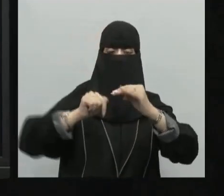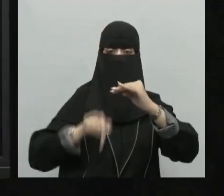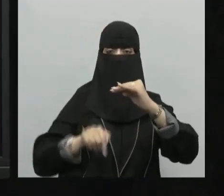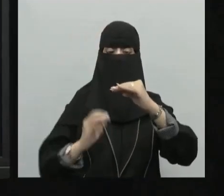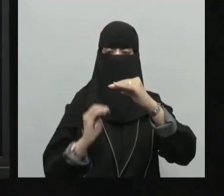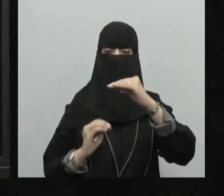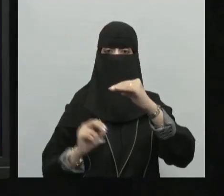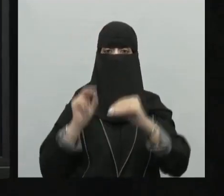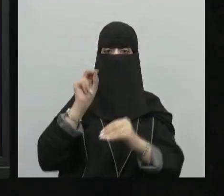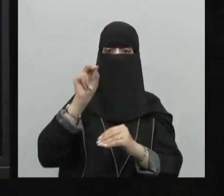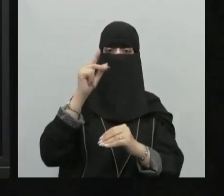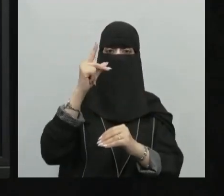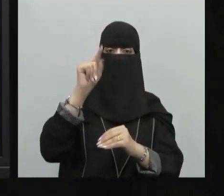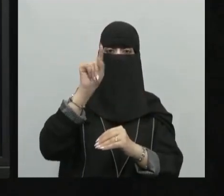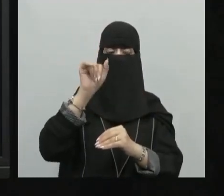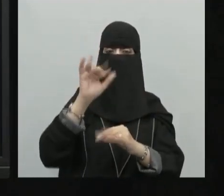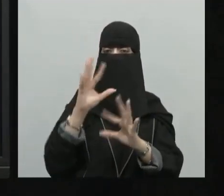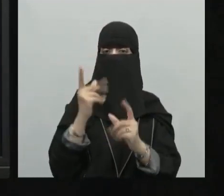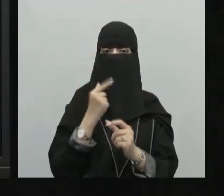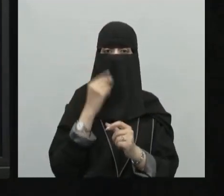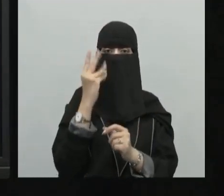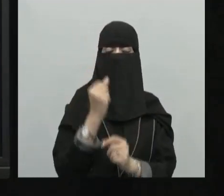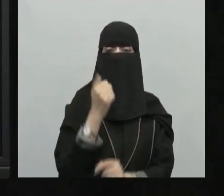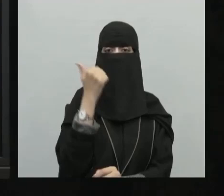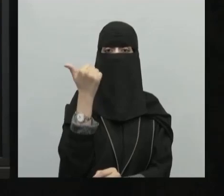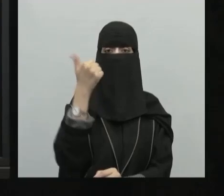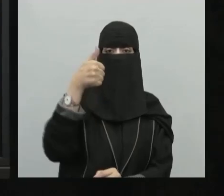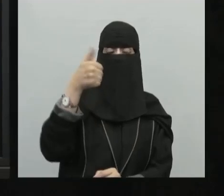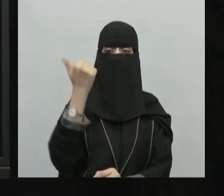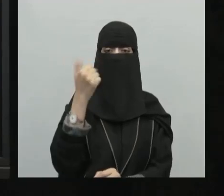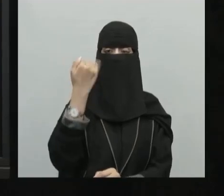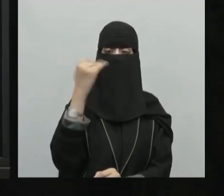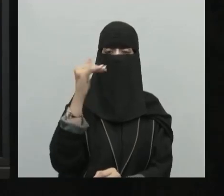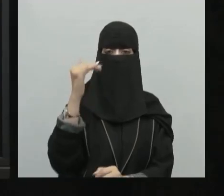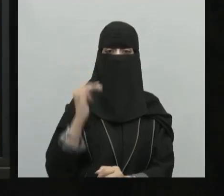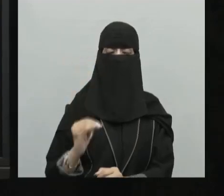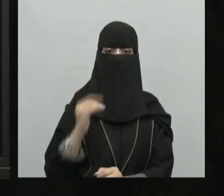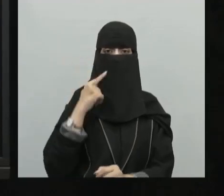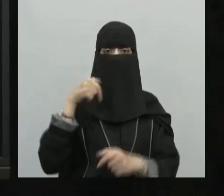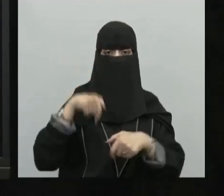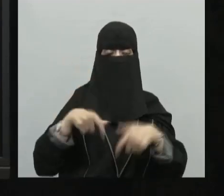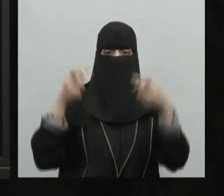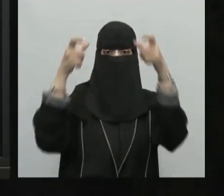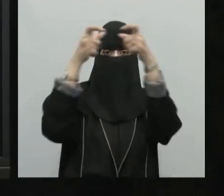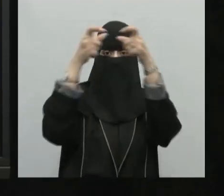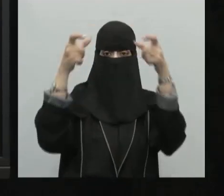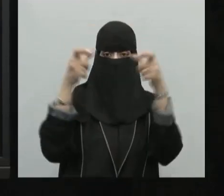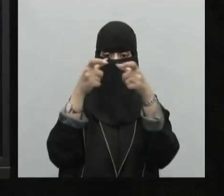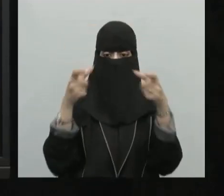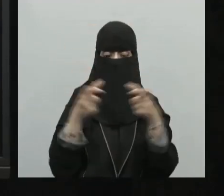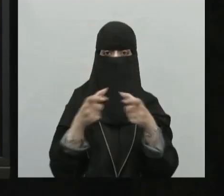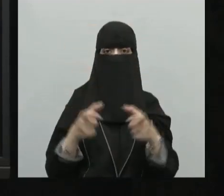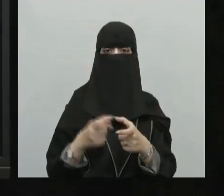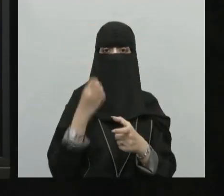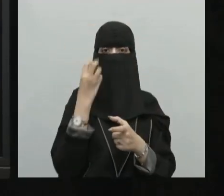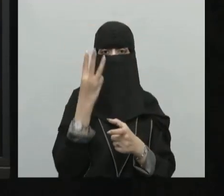ودرجتها أيضاً 66.5 جنوباً إذن دوائر العرض الرئيسية